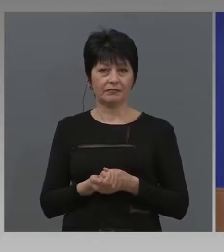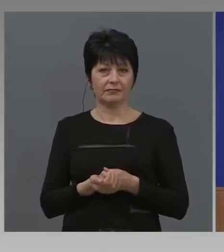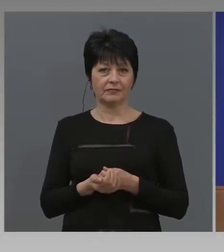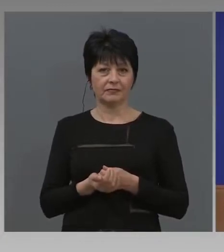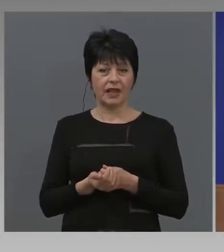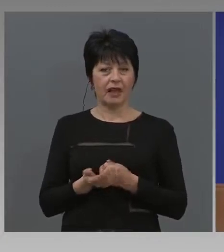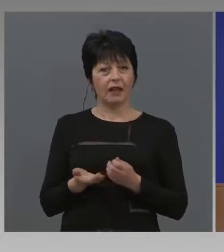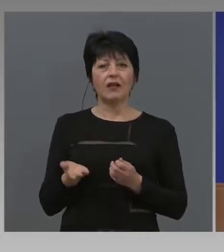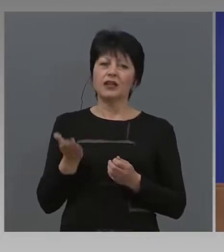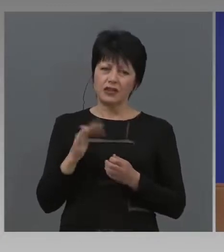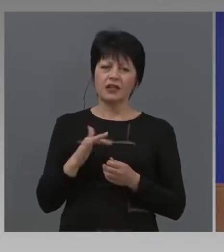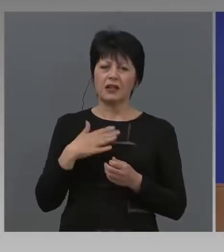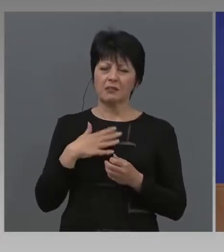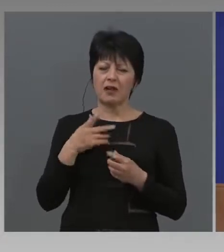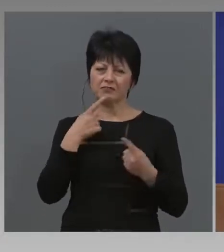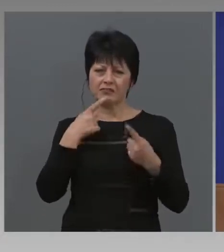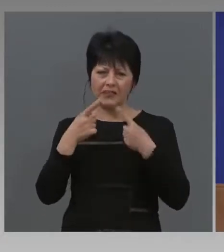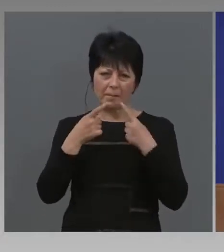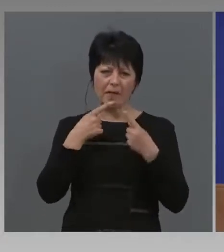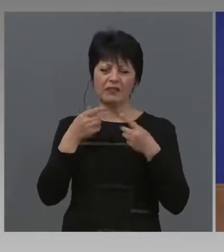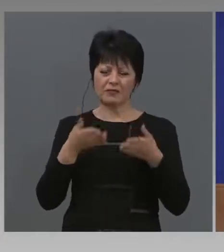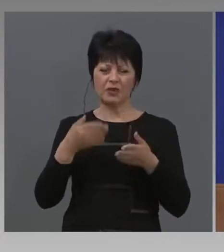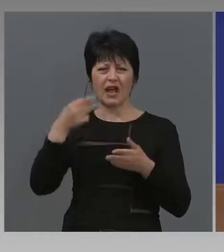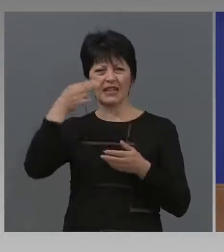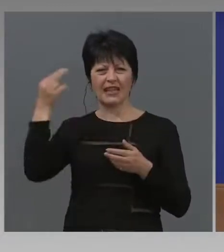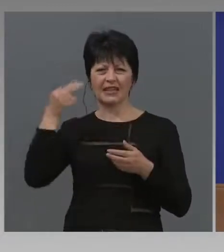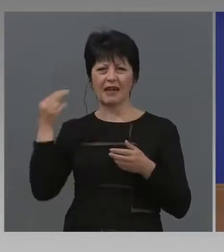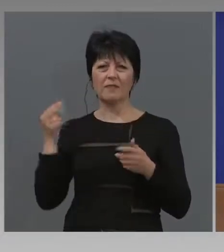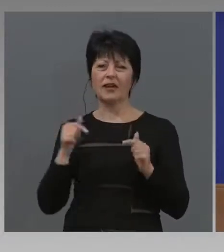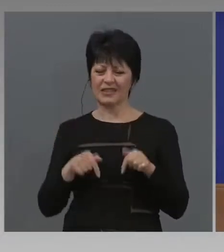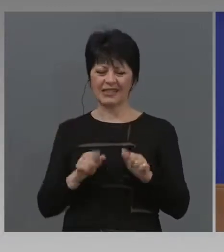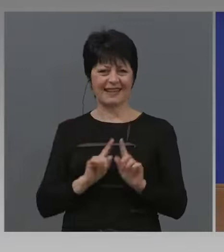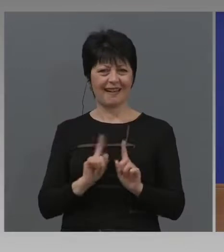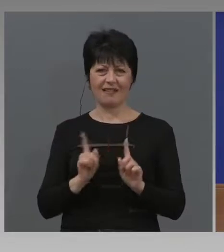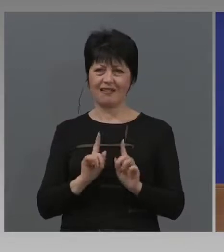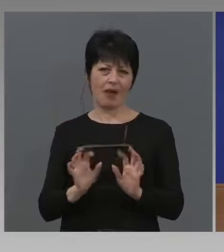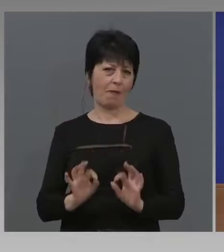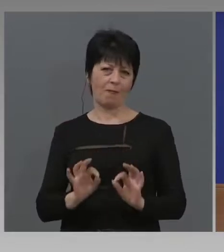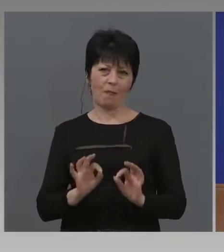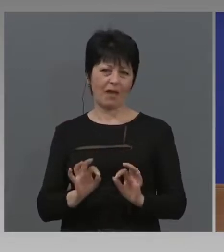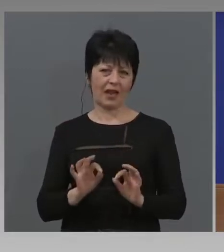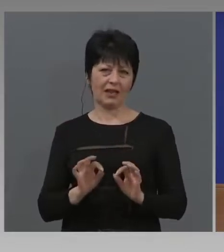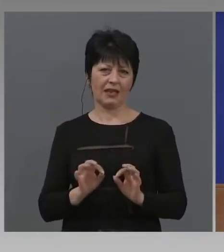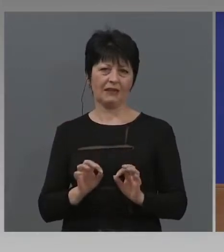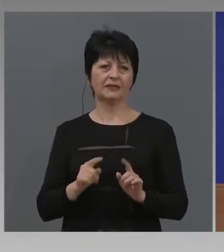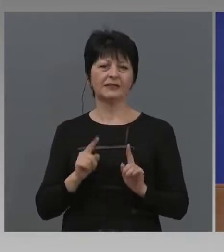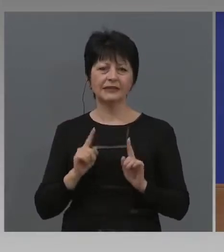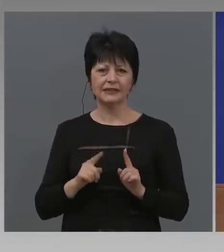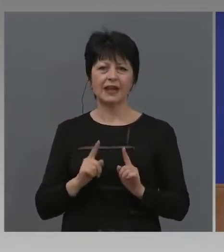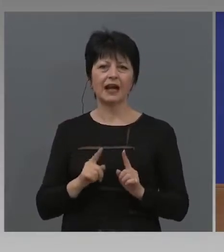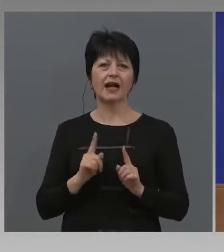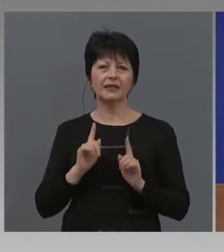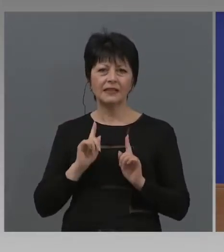ще стане дебат. ще стане дебат и по тази тема, но сега не е момента. Сега на МАКС трябва да се